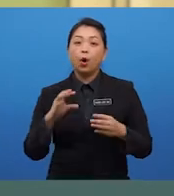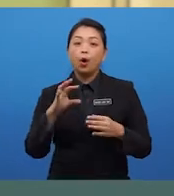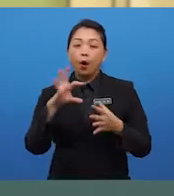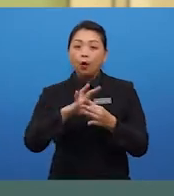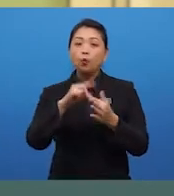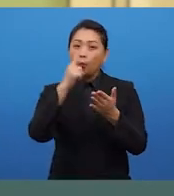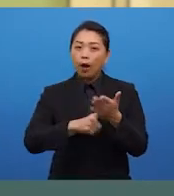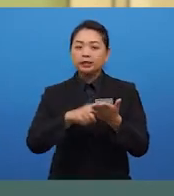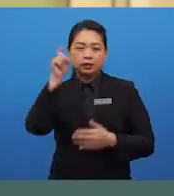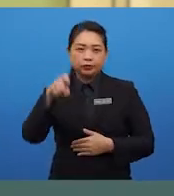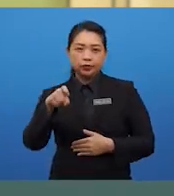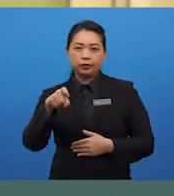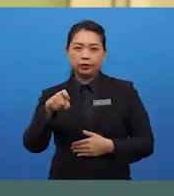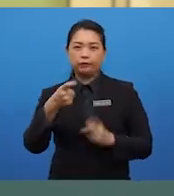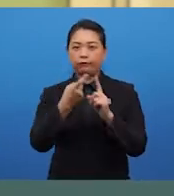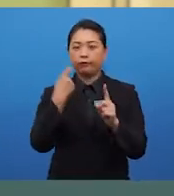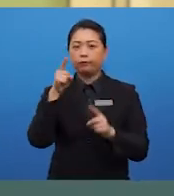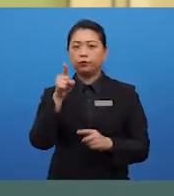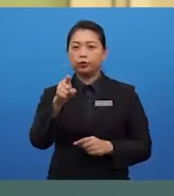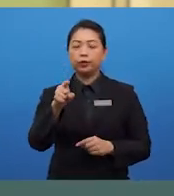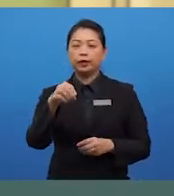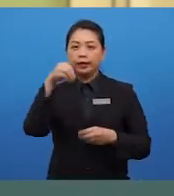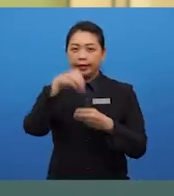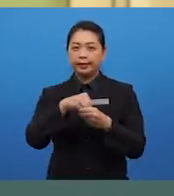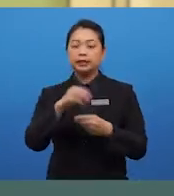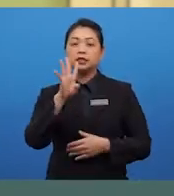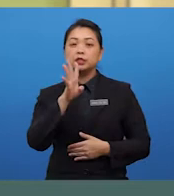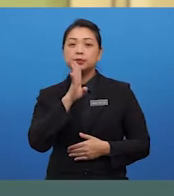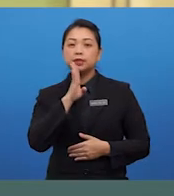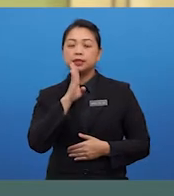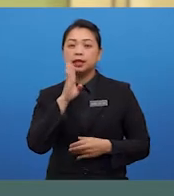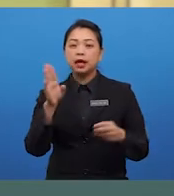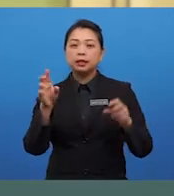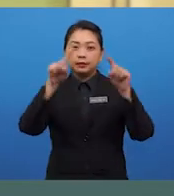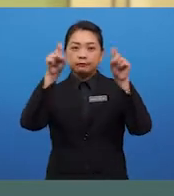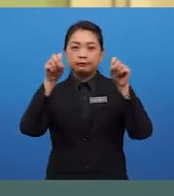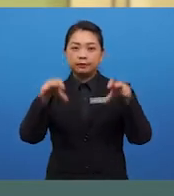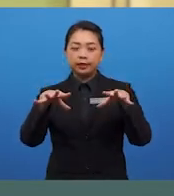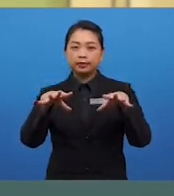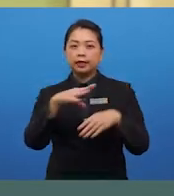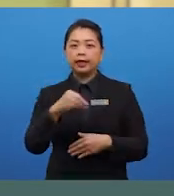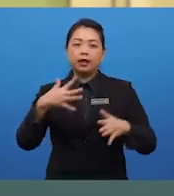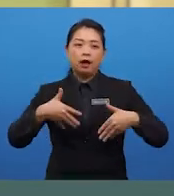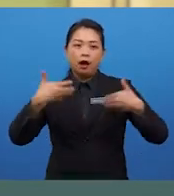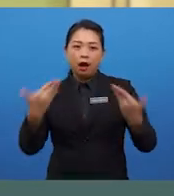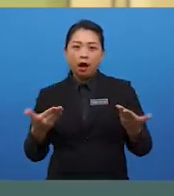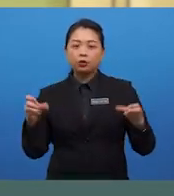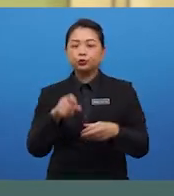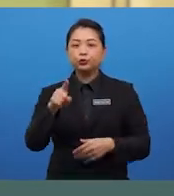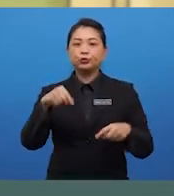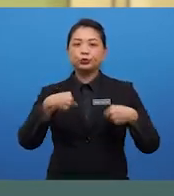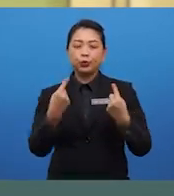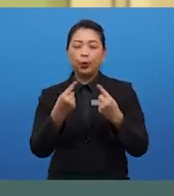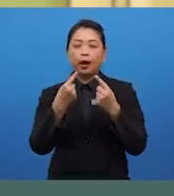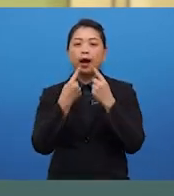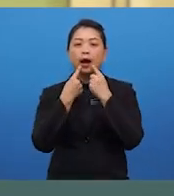is required from you in the speaking test and how do you go about